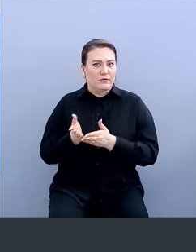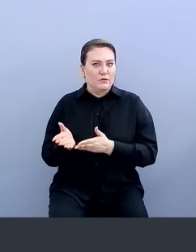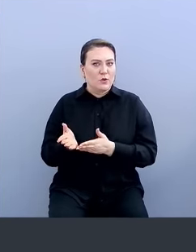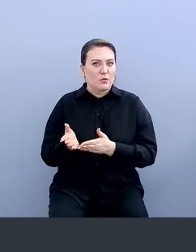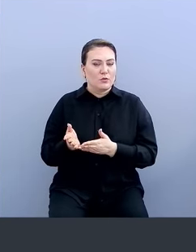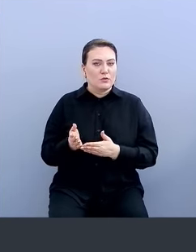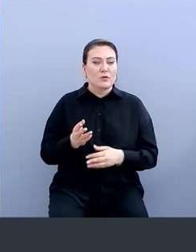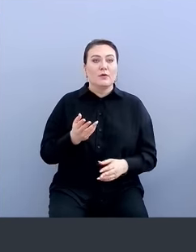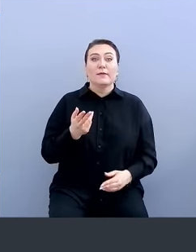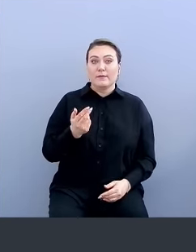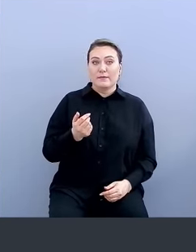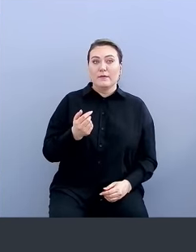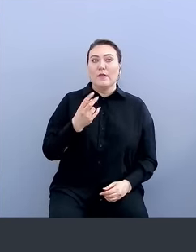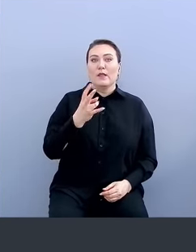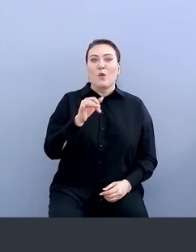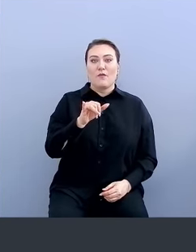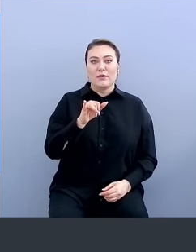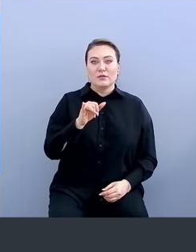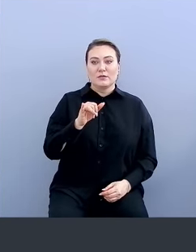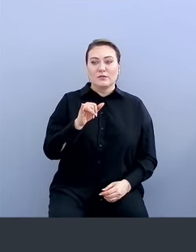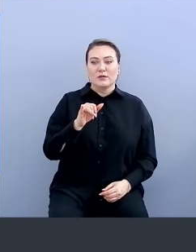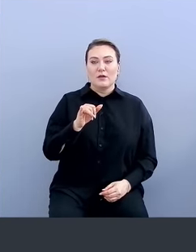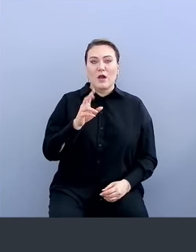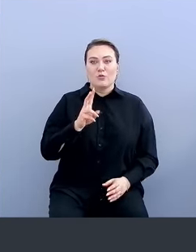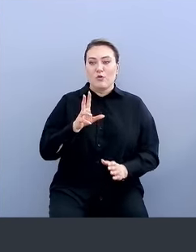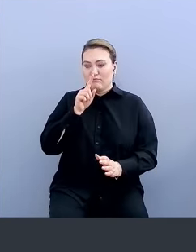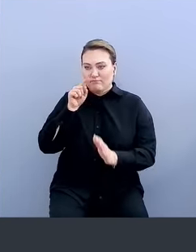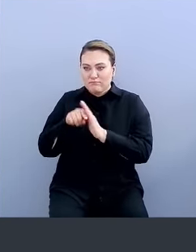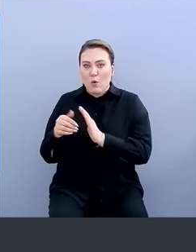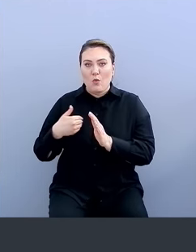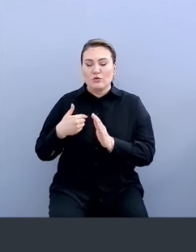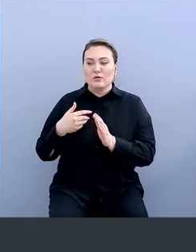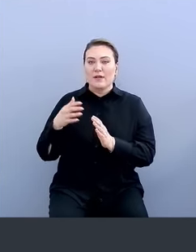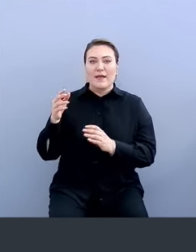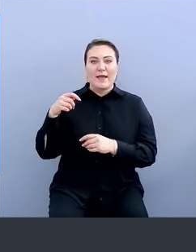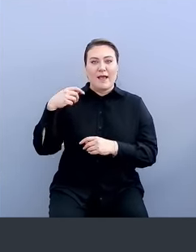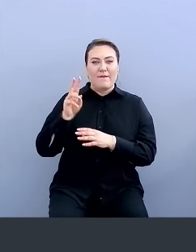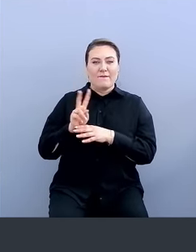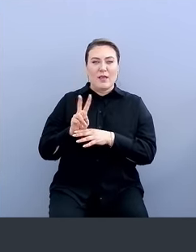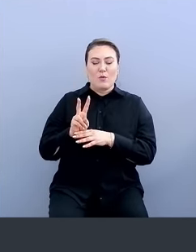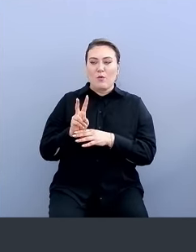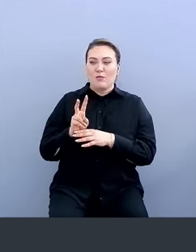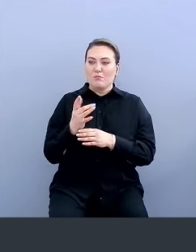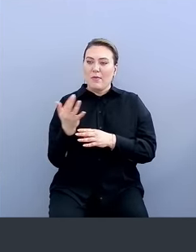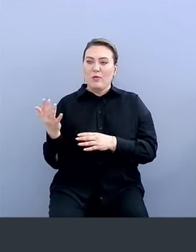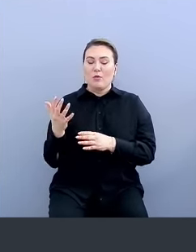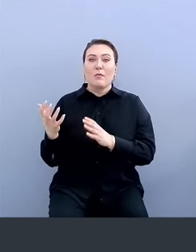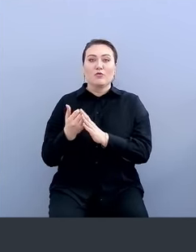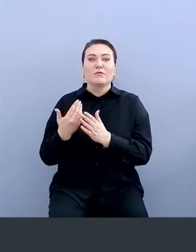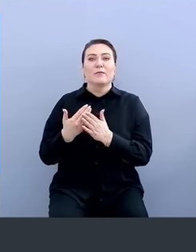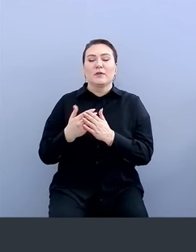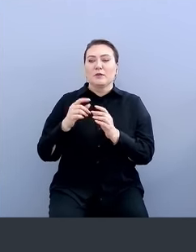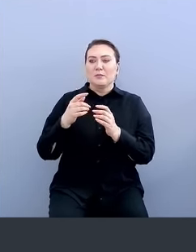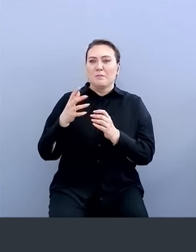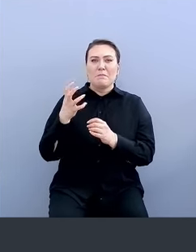Но у вас атакующий получит доступ к видеопотоку. Соответственно, если вам нужно выкачать 500 тысяч строк с базы,